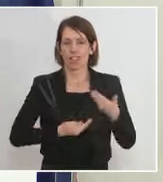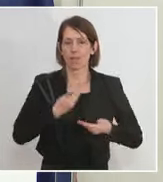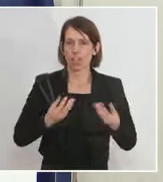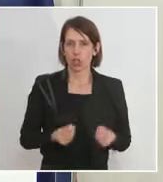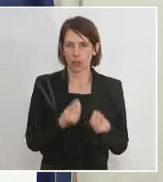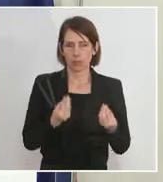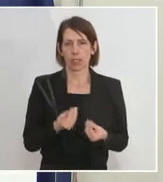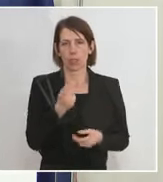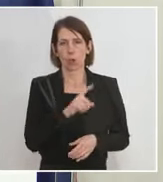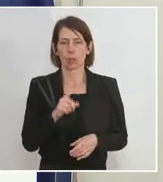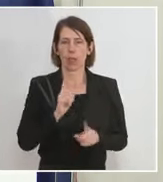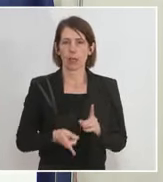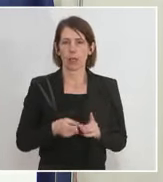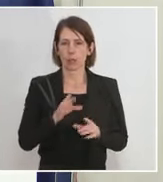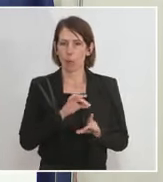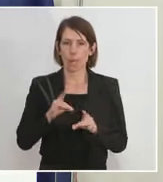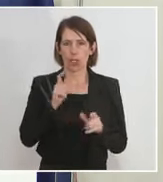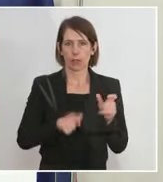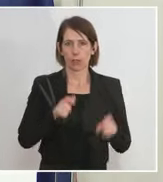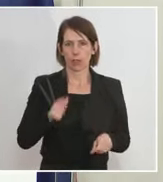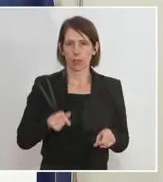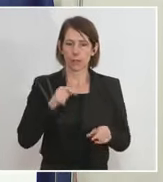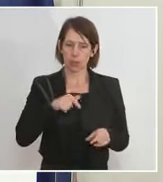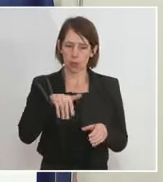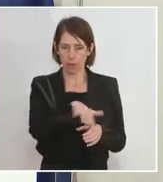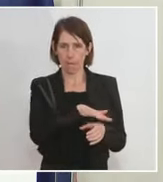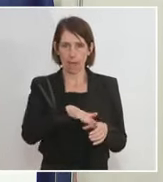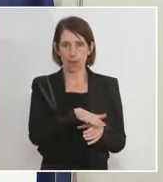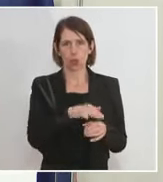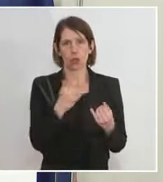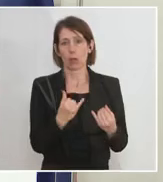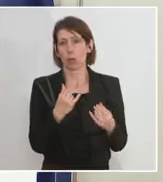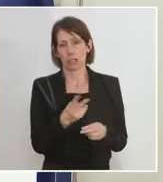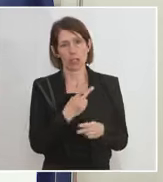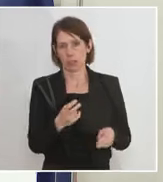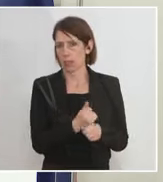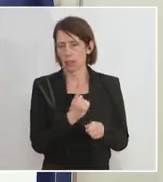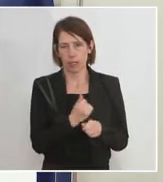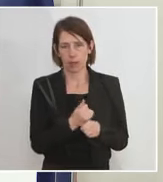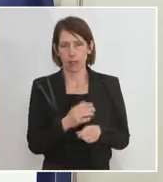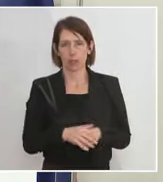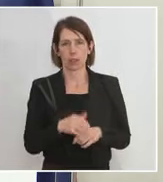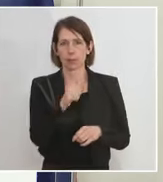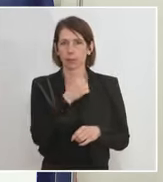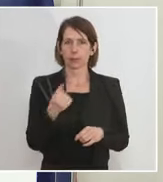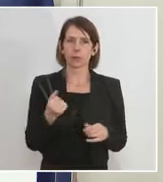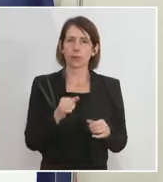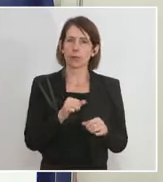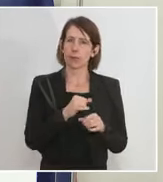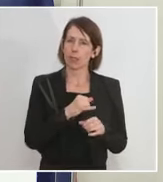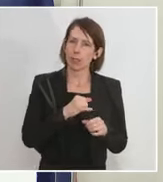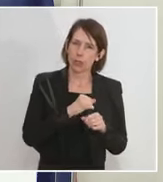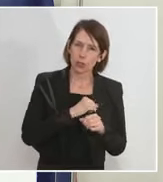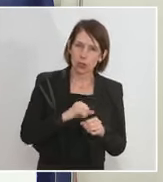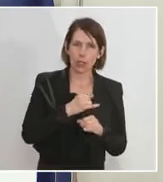haben Hunderttausende Beschäftigte im Moment in diesen Branchen, die derzeit nicht arbeiten können. Je schneller wir die wieder in Beschäftigung